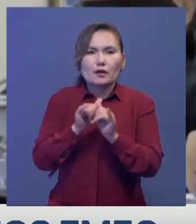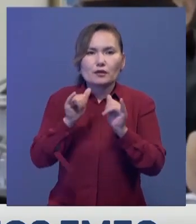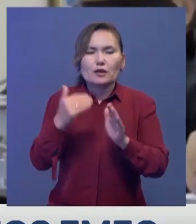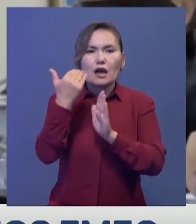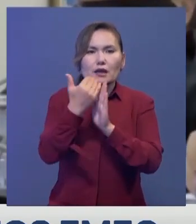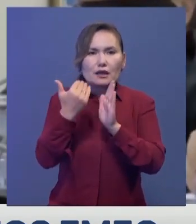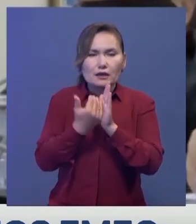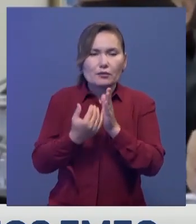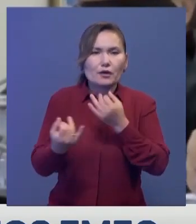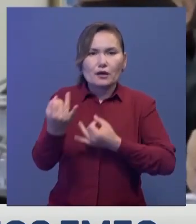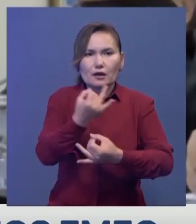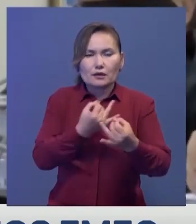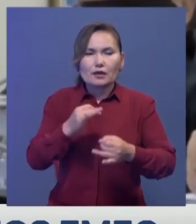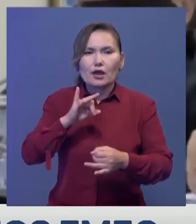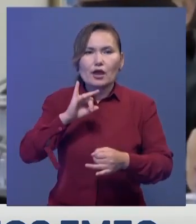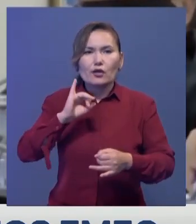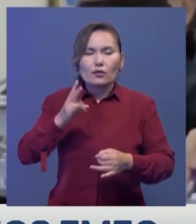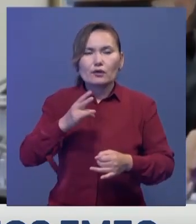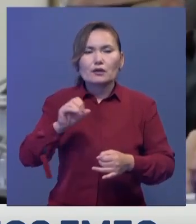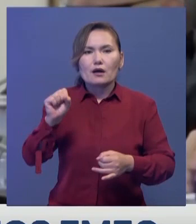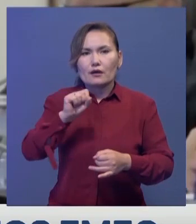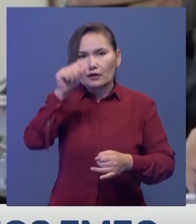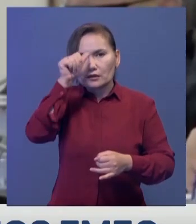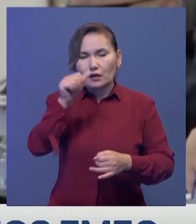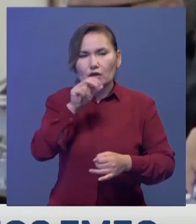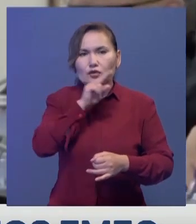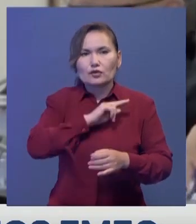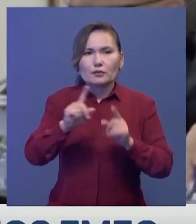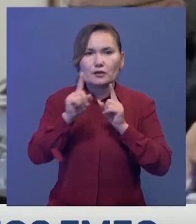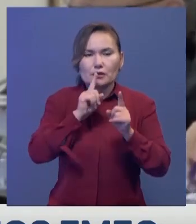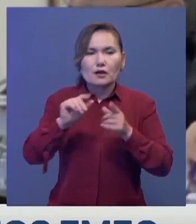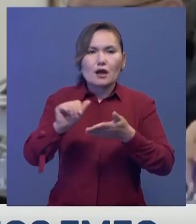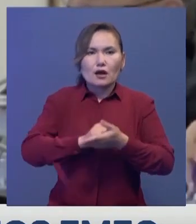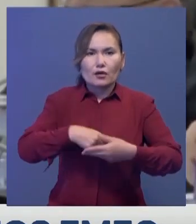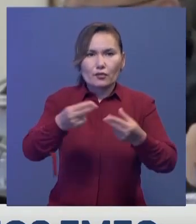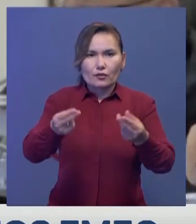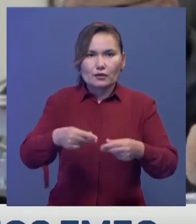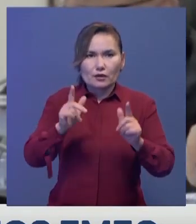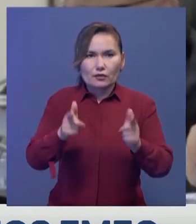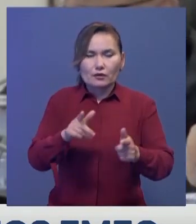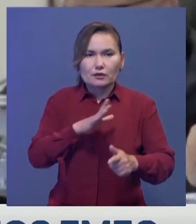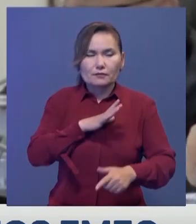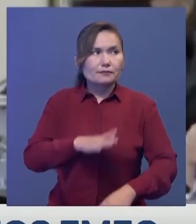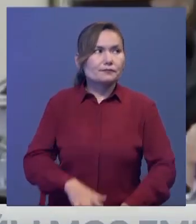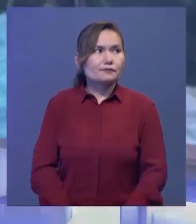келісі ойынша, маусым тамыз кезеңіне арналған жұмыс кенесінің қаттамасынады қол қойылды.